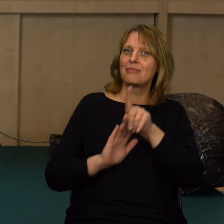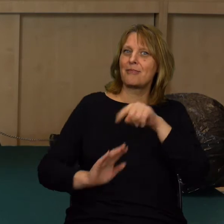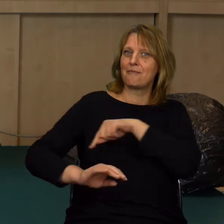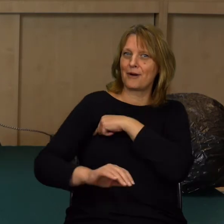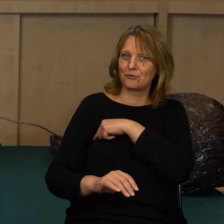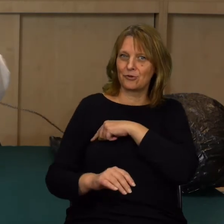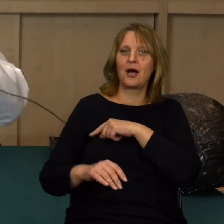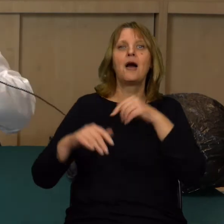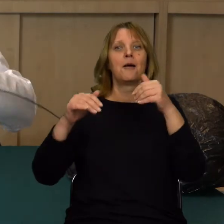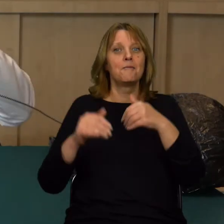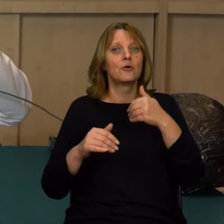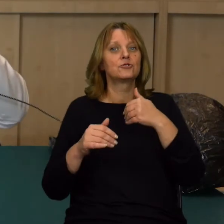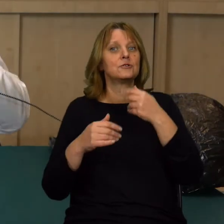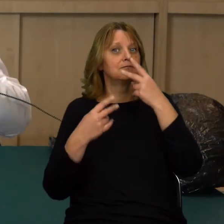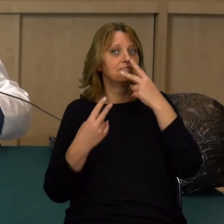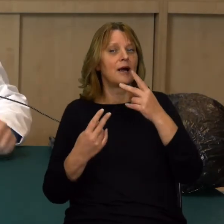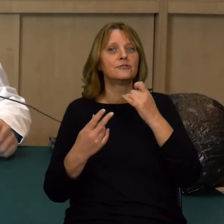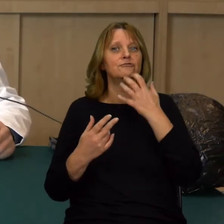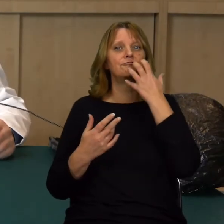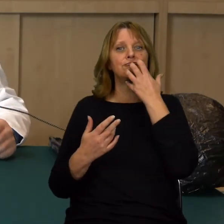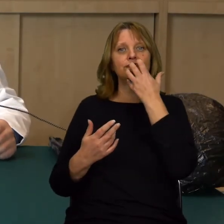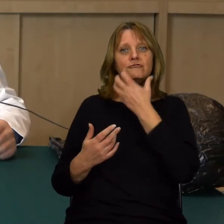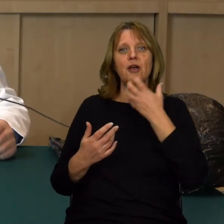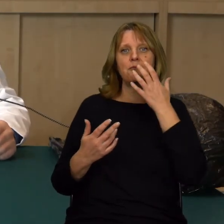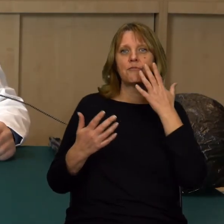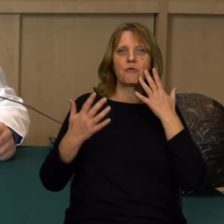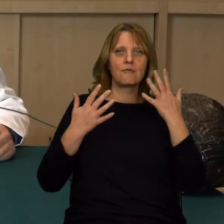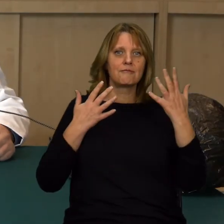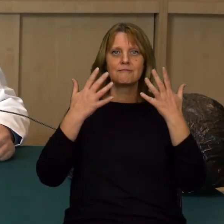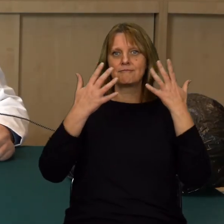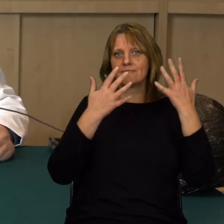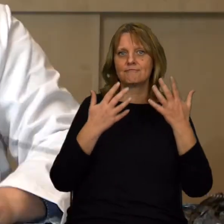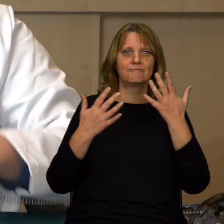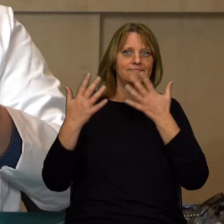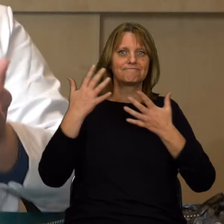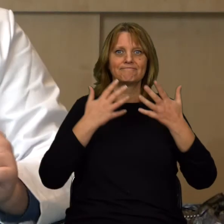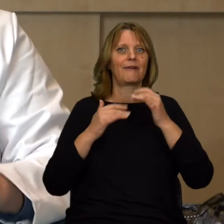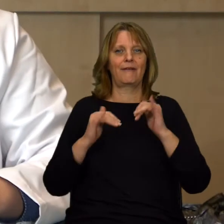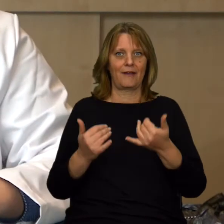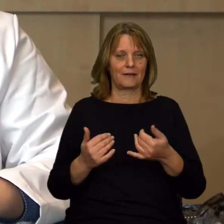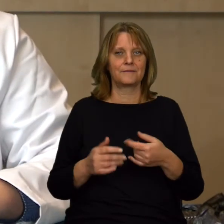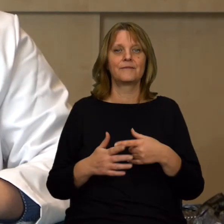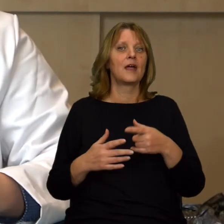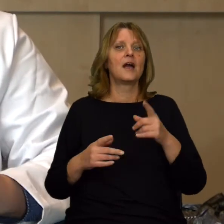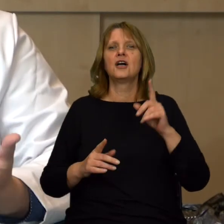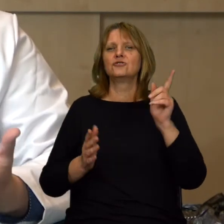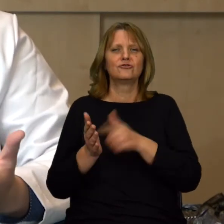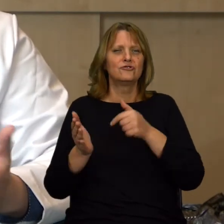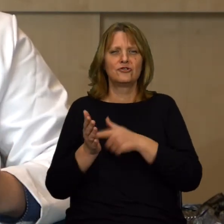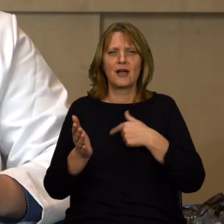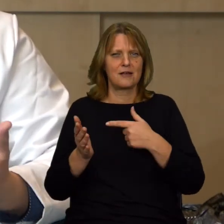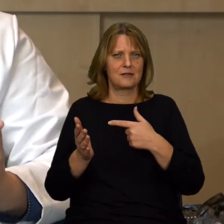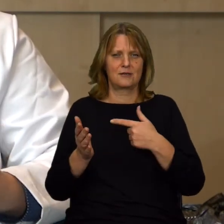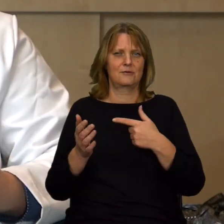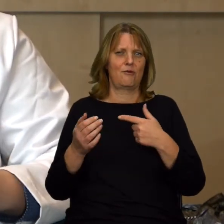dowiedzieć się, jaki jest rozkład ciepła na mojej twarzy. Często w popkulturze spotyka